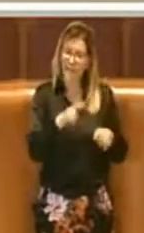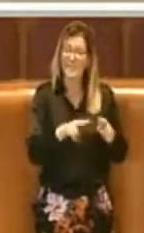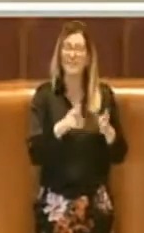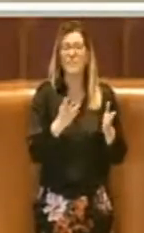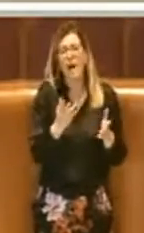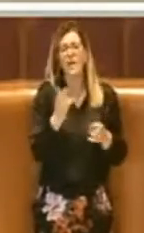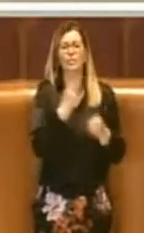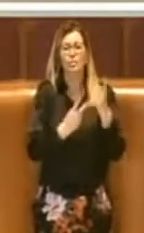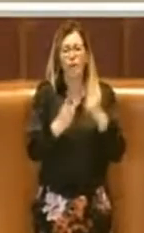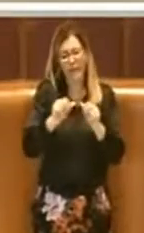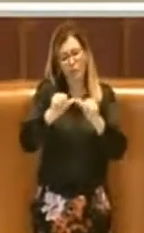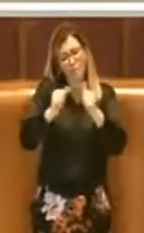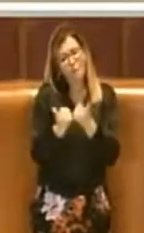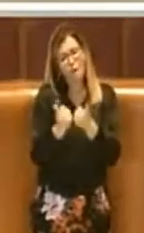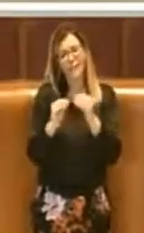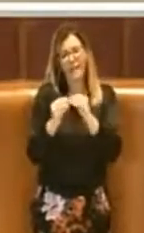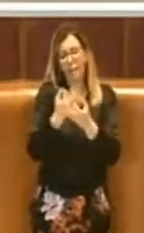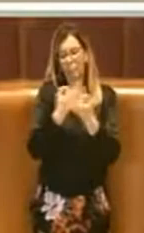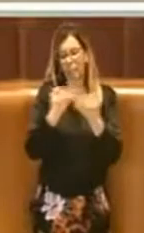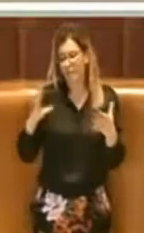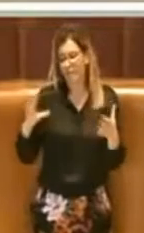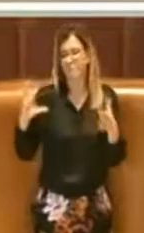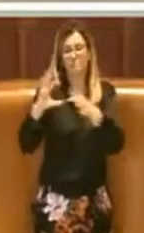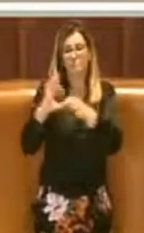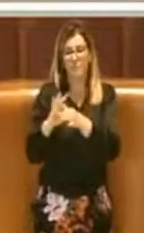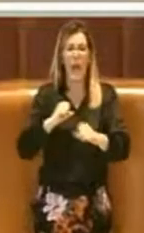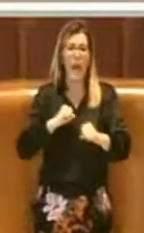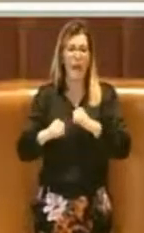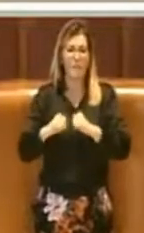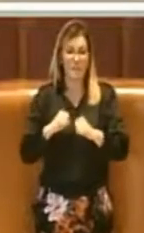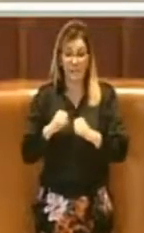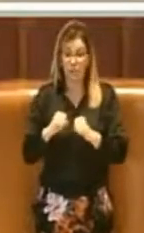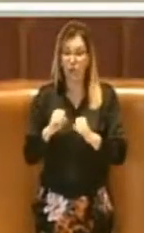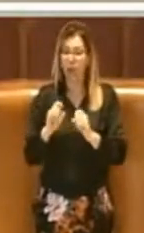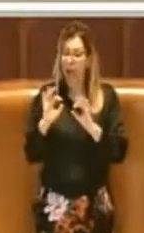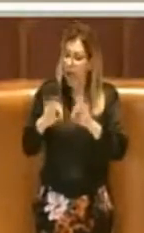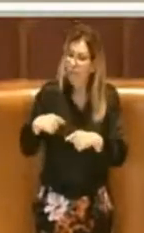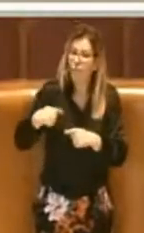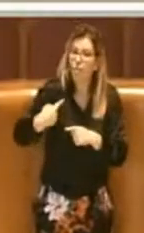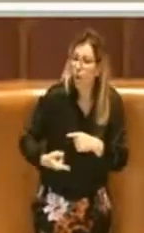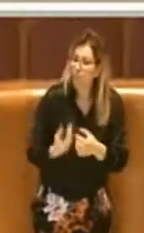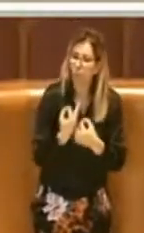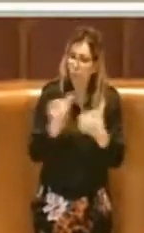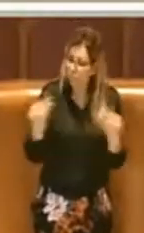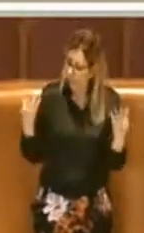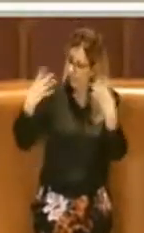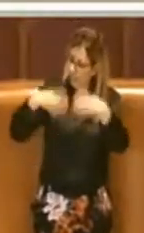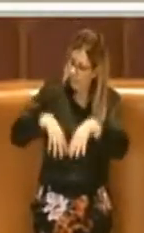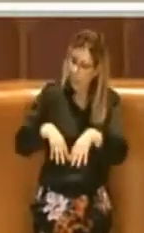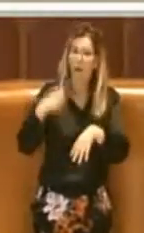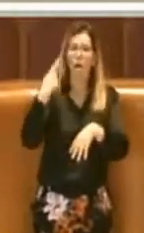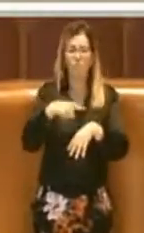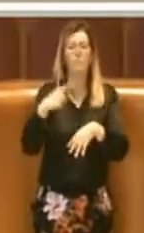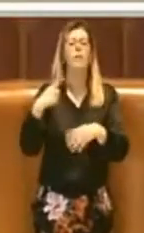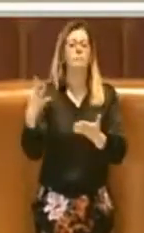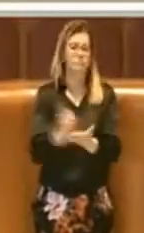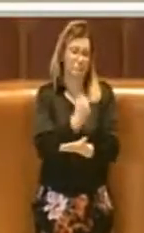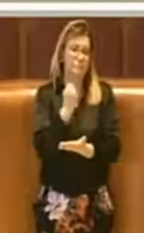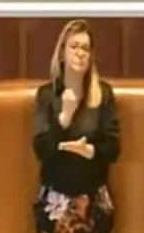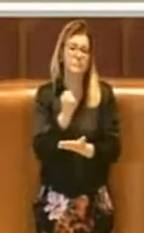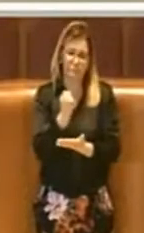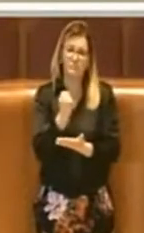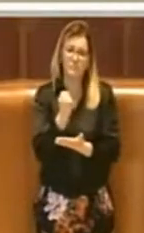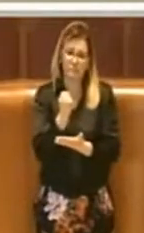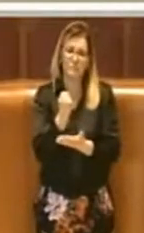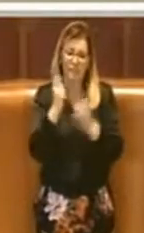si potesse incastrare bene con l'amministrazione. È arrivata dopo e da quel momento ovviamente l'abbiamo colta e adesso la città